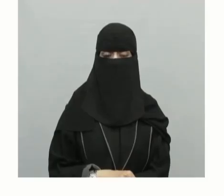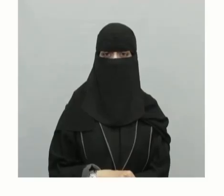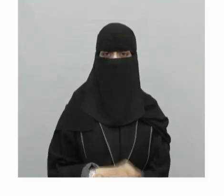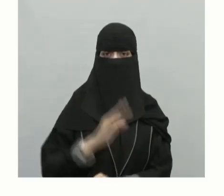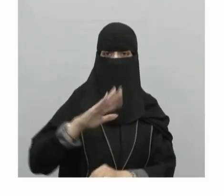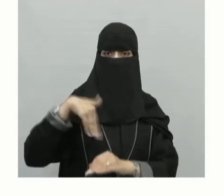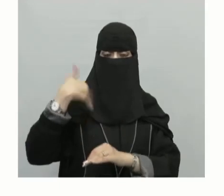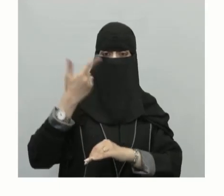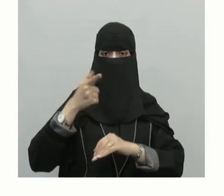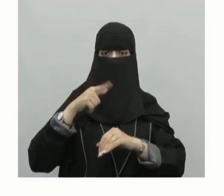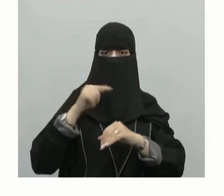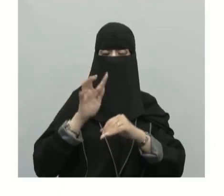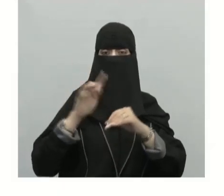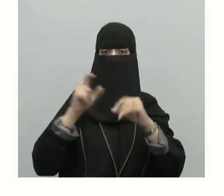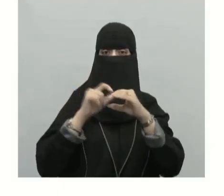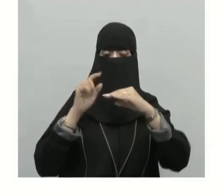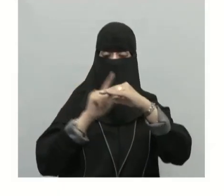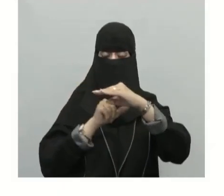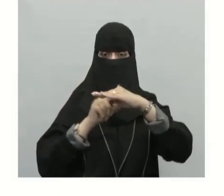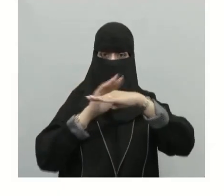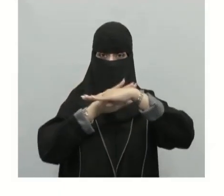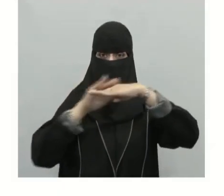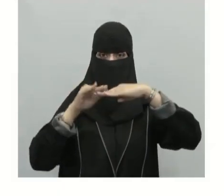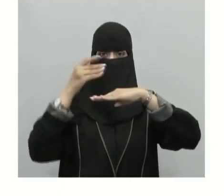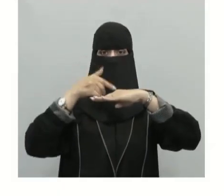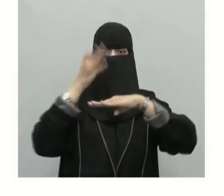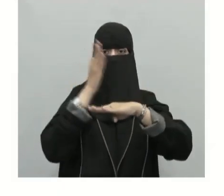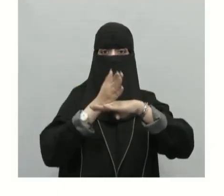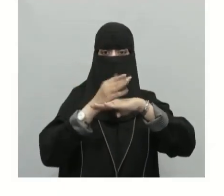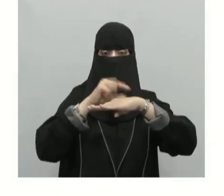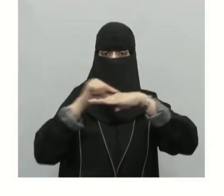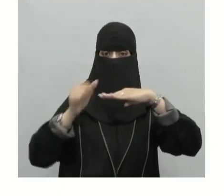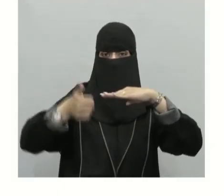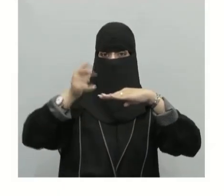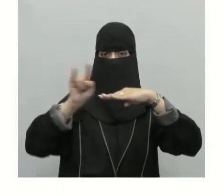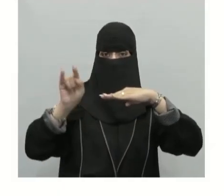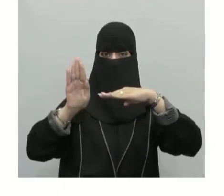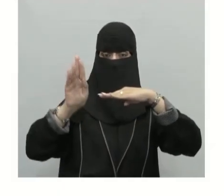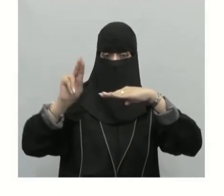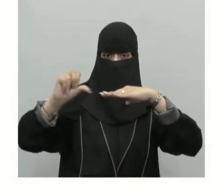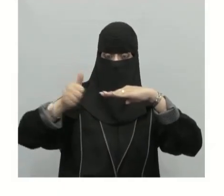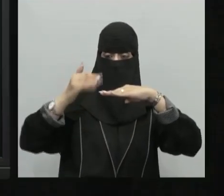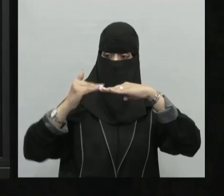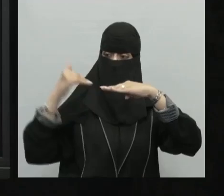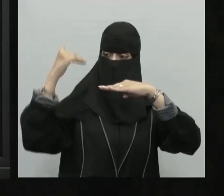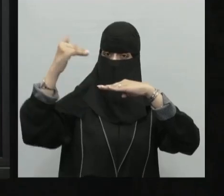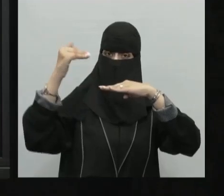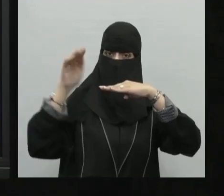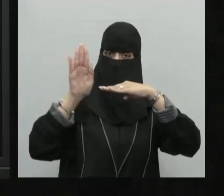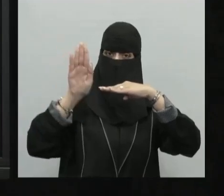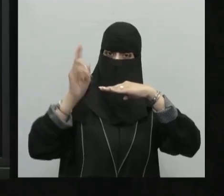الدائرة القطبية ماذا؟ الشمالية ودرجتها 66